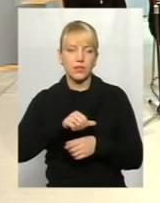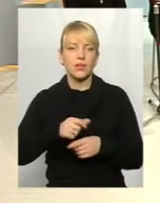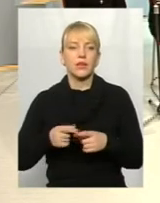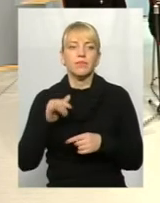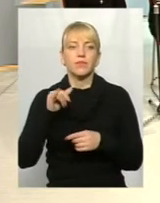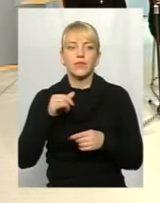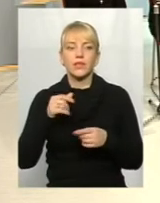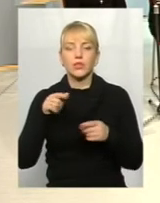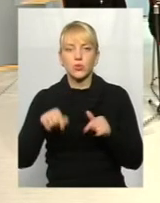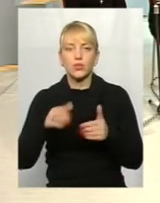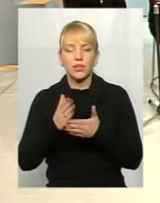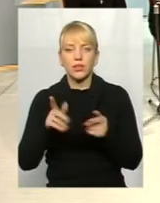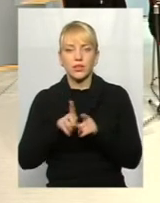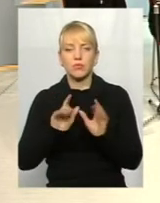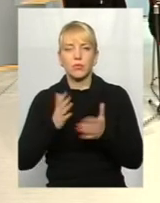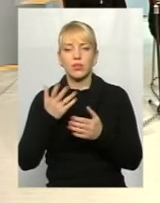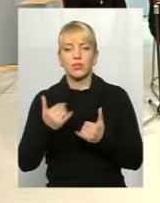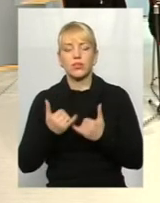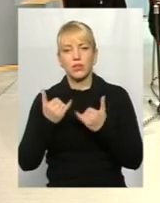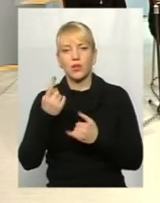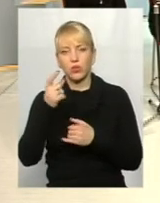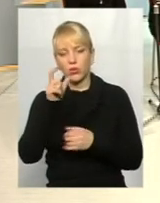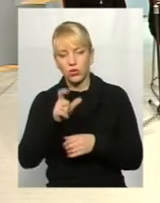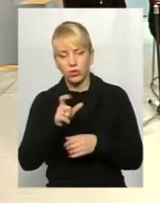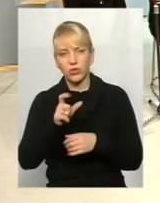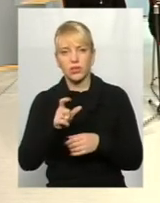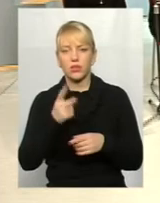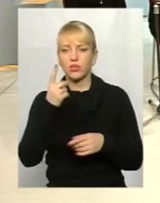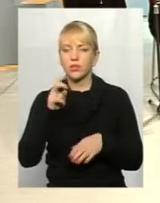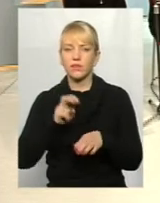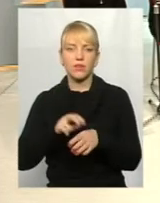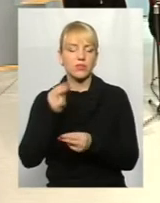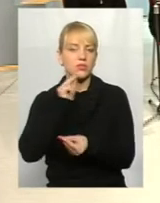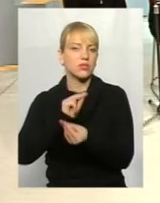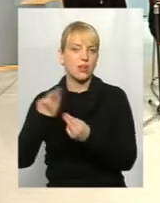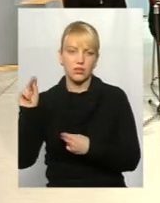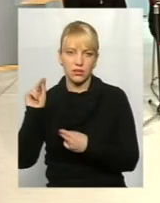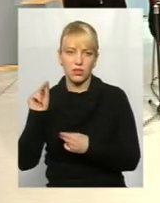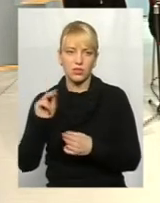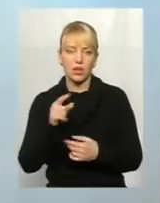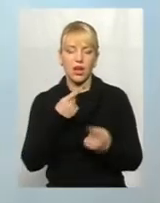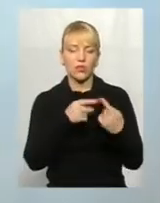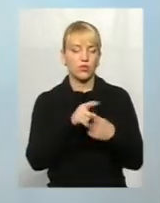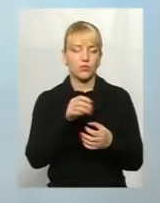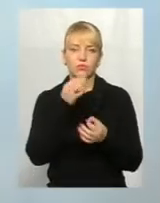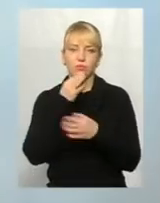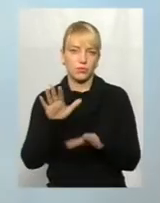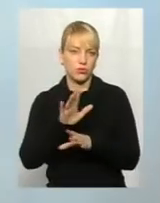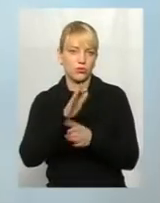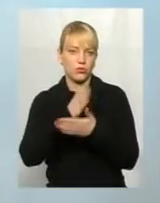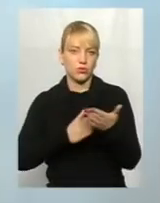ще є такий момент, що для одного пацієнта один лікар може бути найкращим, а іншому він зовсім не підійде.